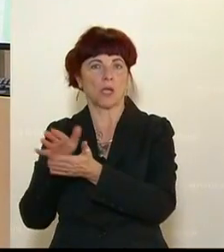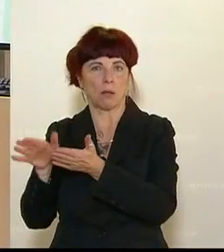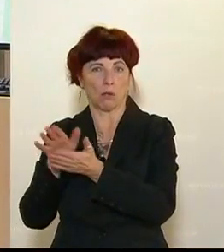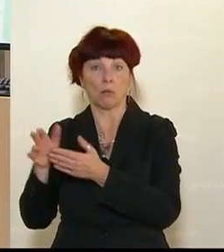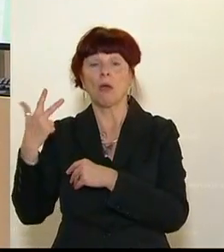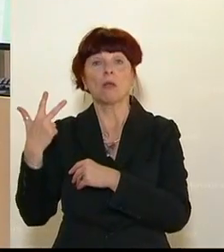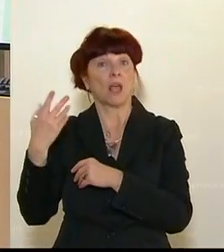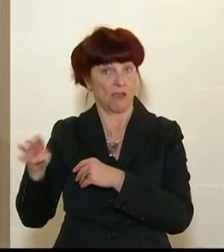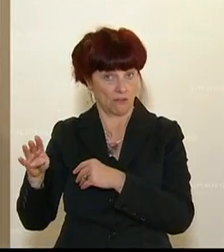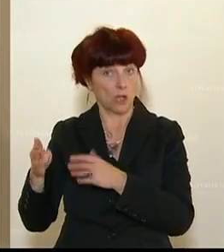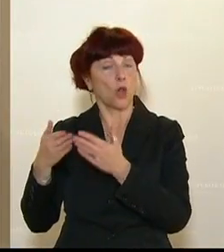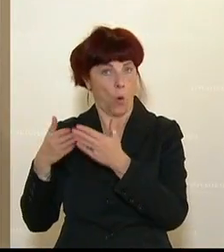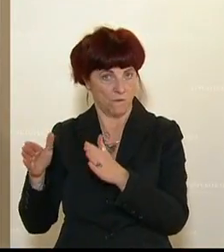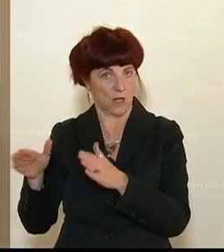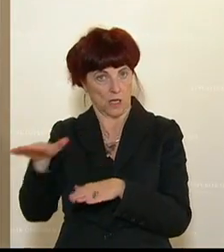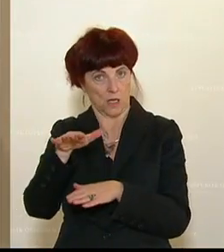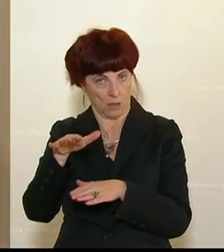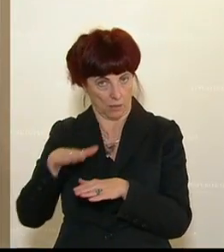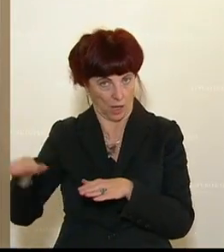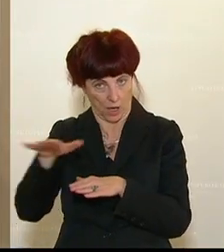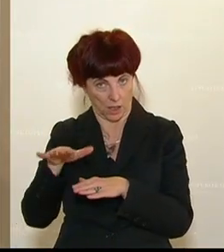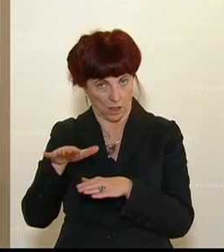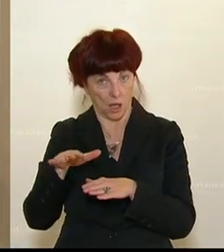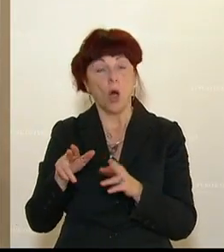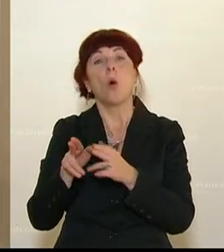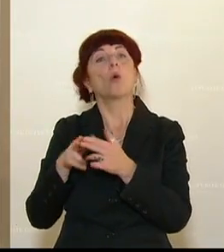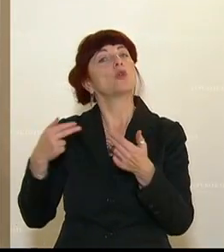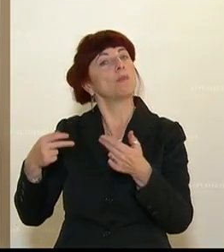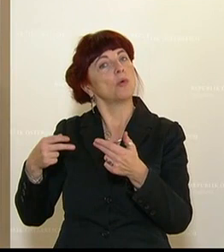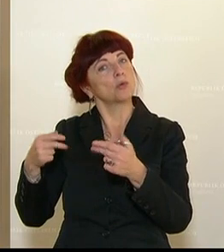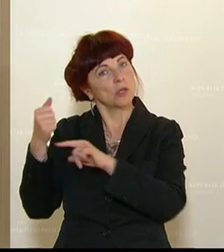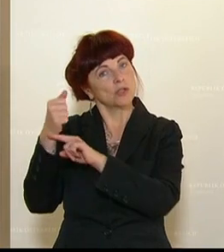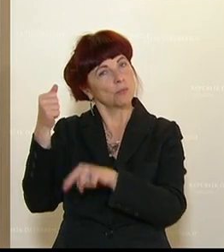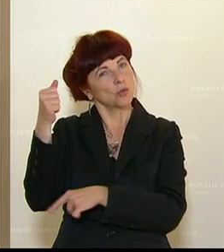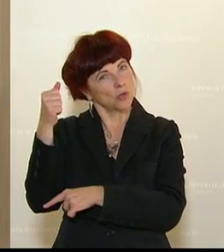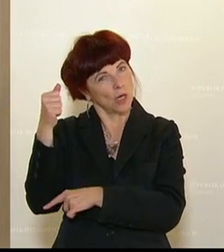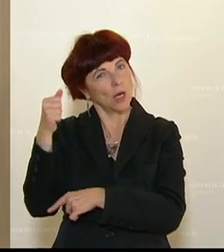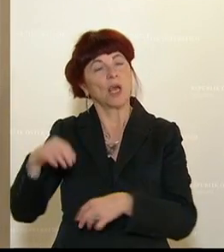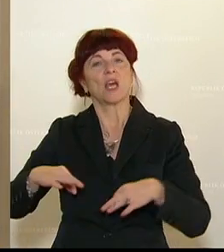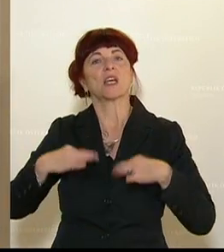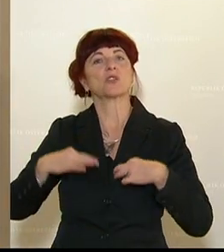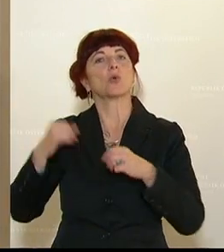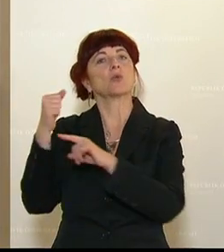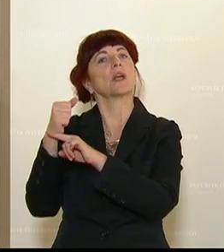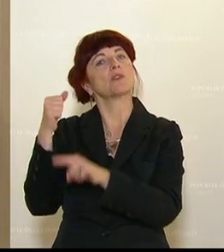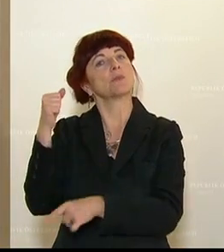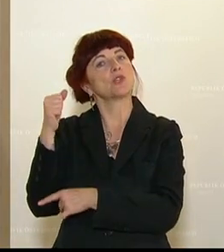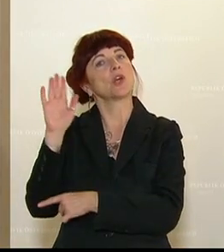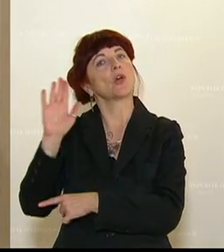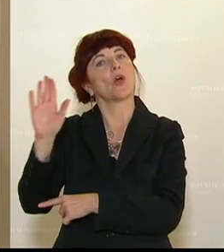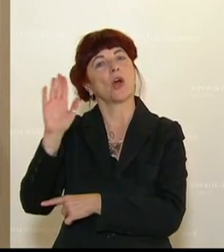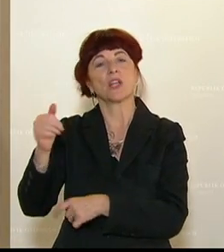Hand und das ist gut so und innerhalb des Bundesbudgets ist ja das Gesundheitsbudget ein Teil der Rubrik Arbeit,